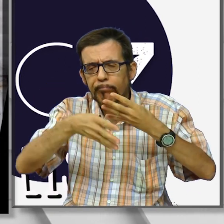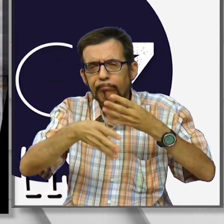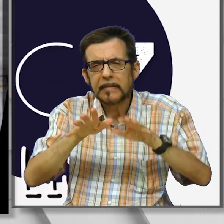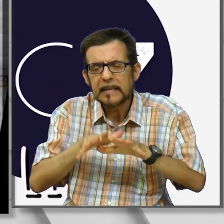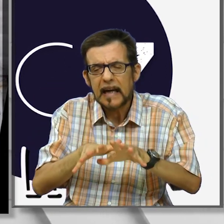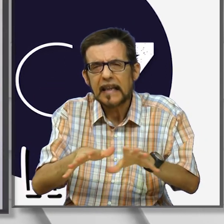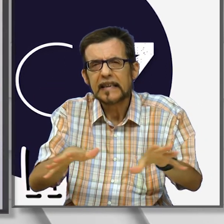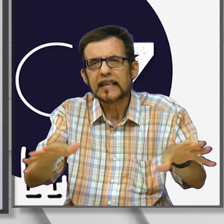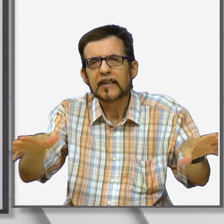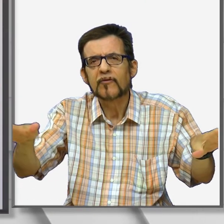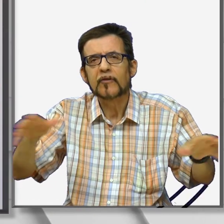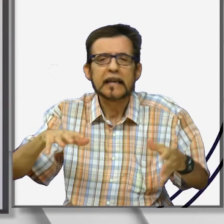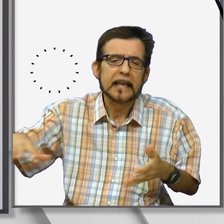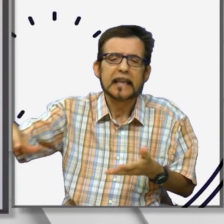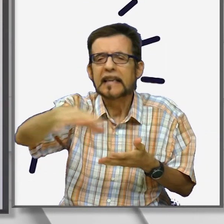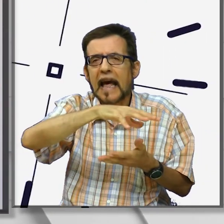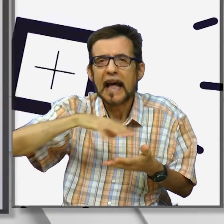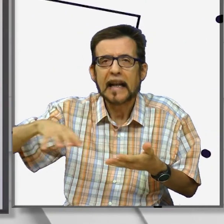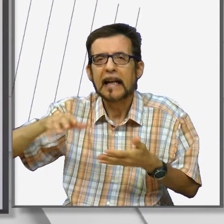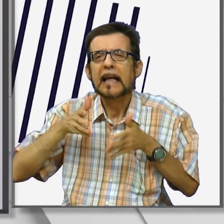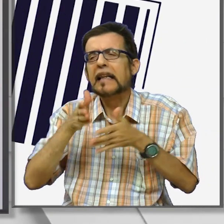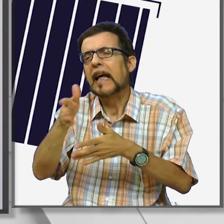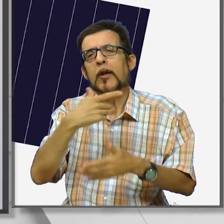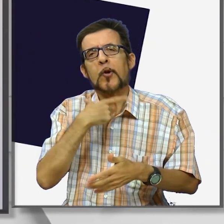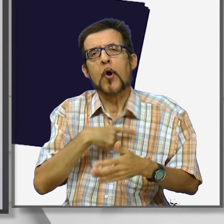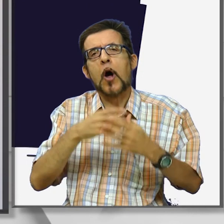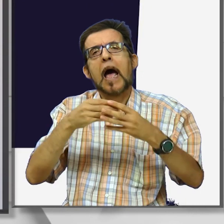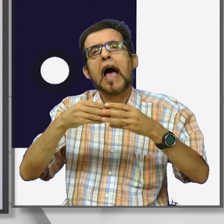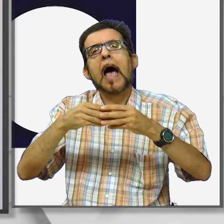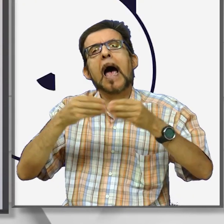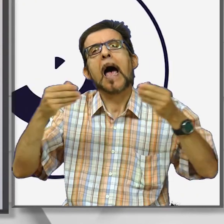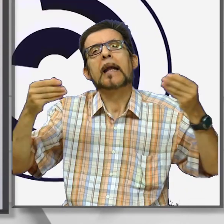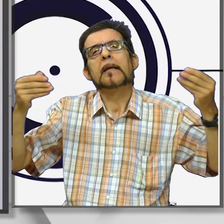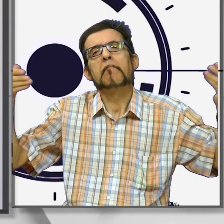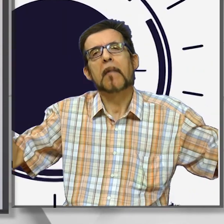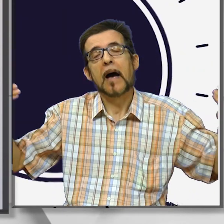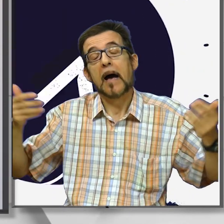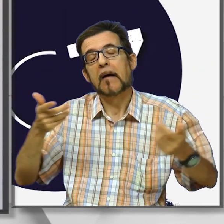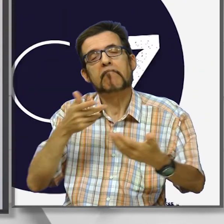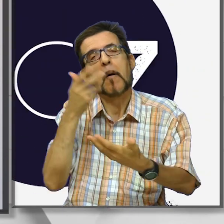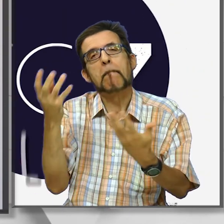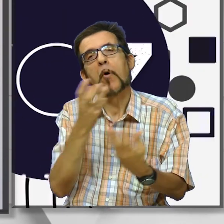terra e entra nell'anima di chi guarda, con forza, e una poesia rara da incontrare.